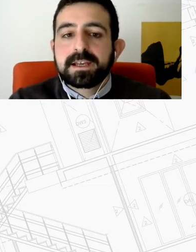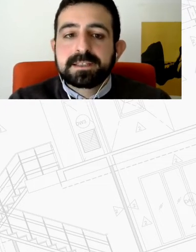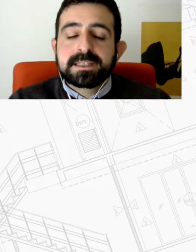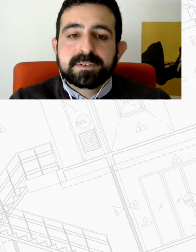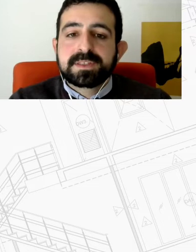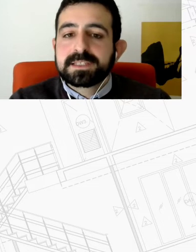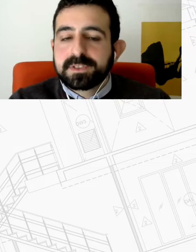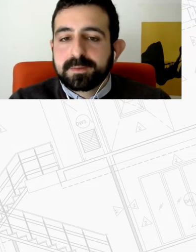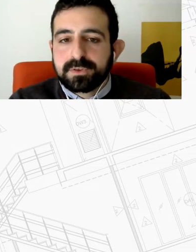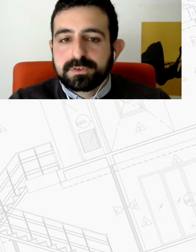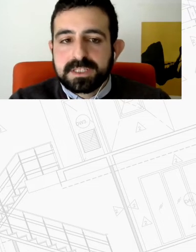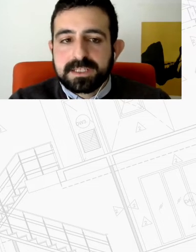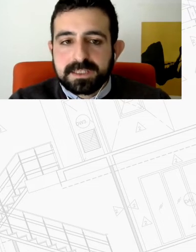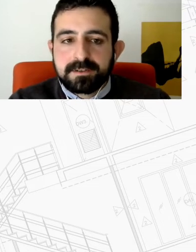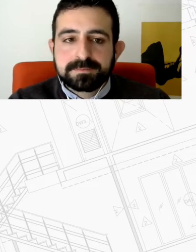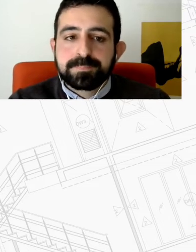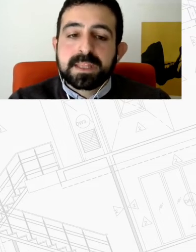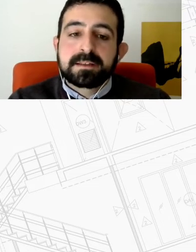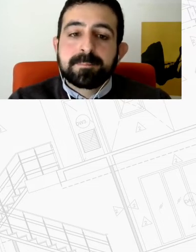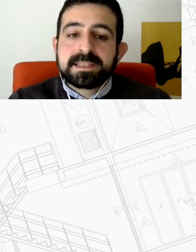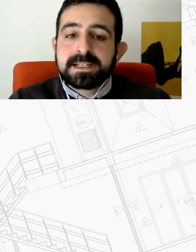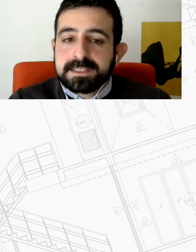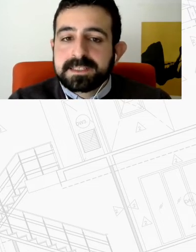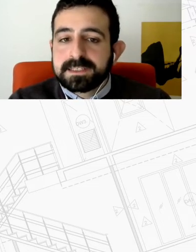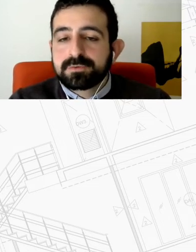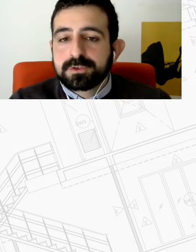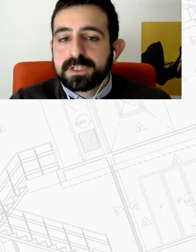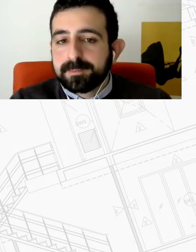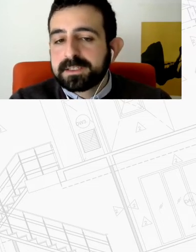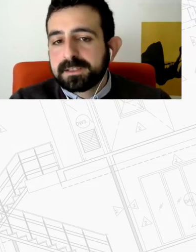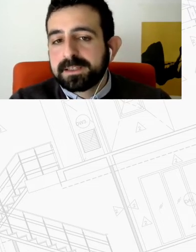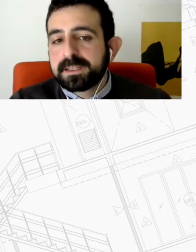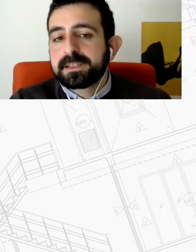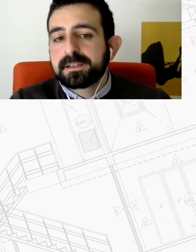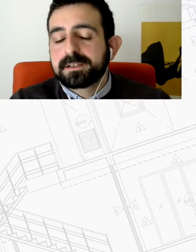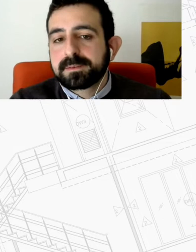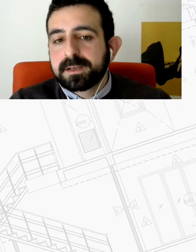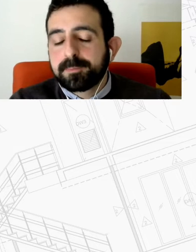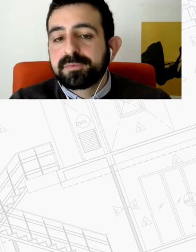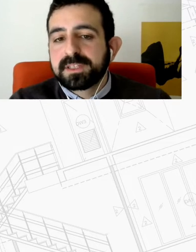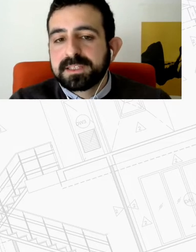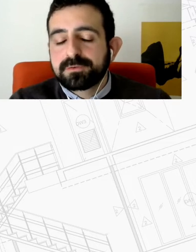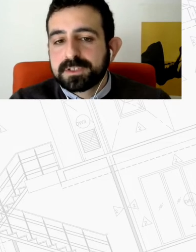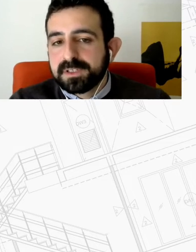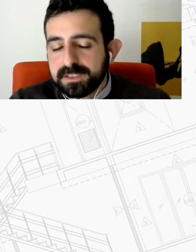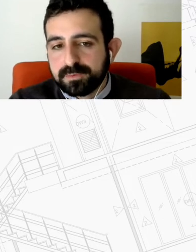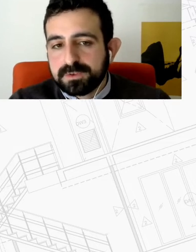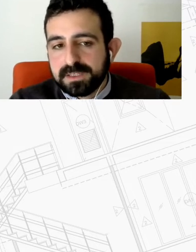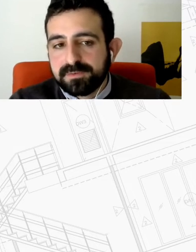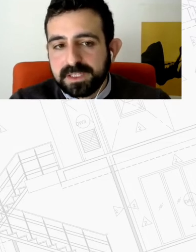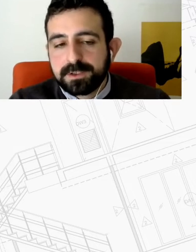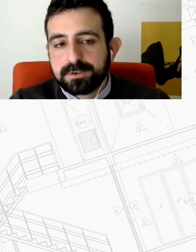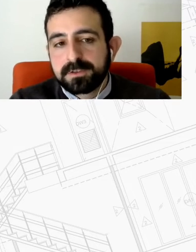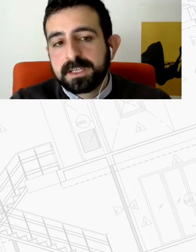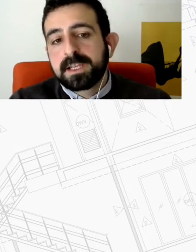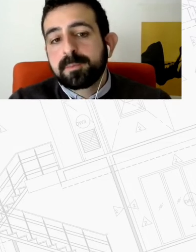είτε απευθείαστη με την επιδότηση νοικίου μέτρα ενίσχυσης του social mix δηλαδή αποφυγής του εξεργενισμού, του